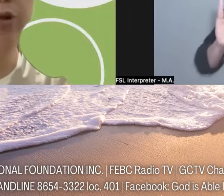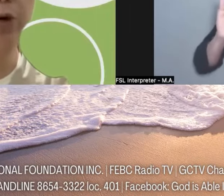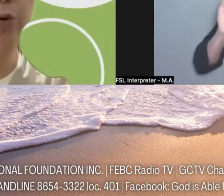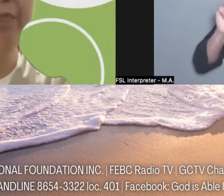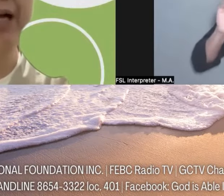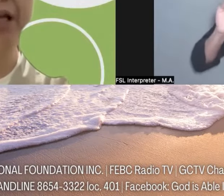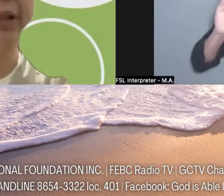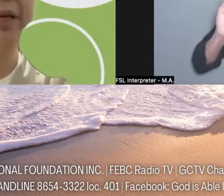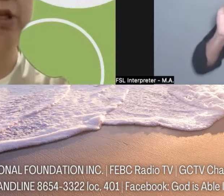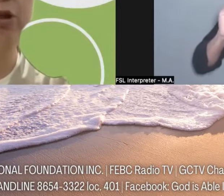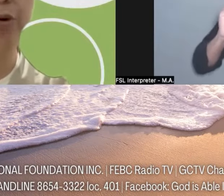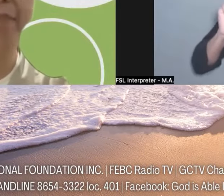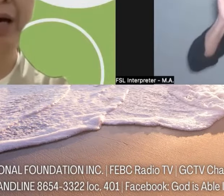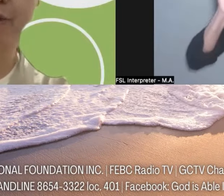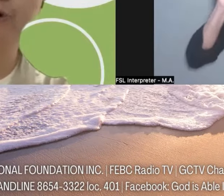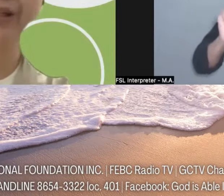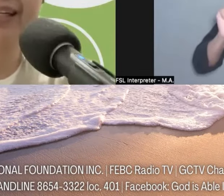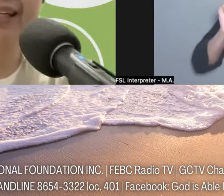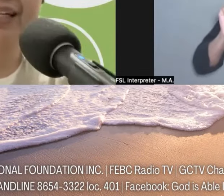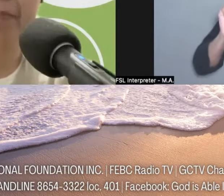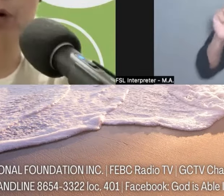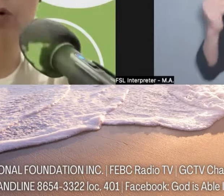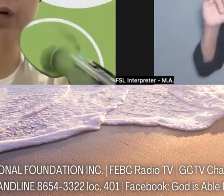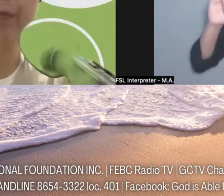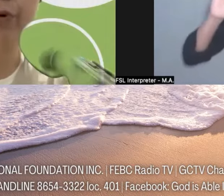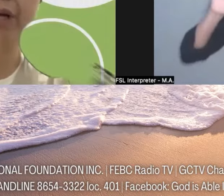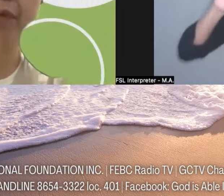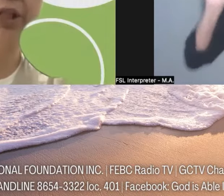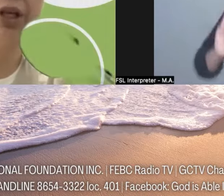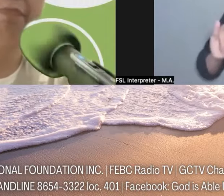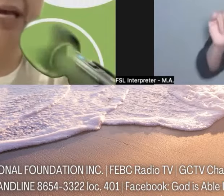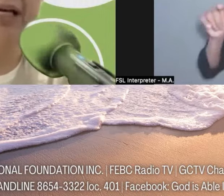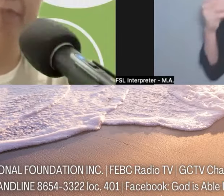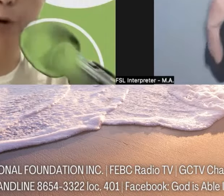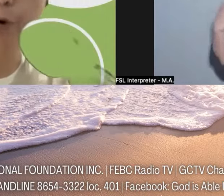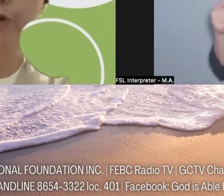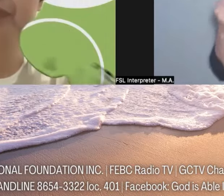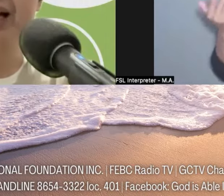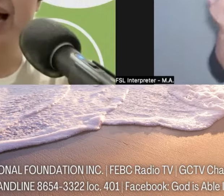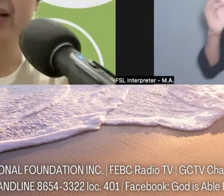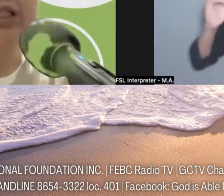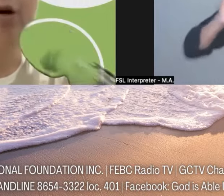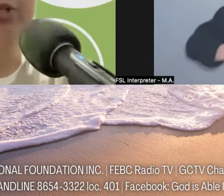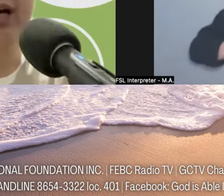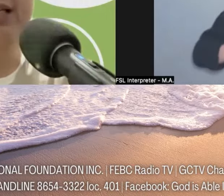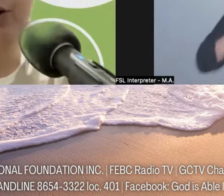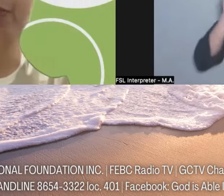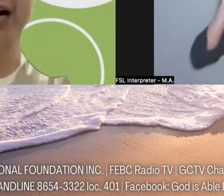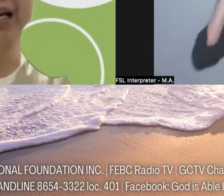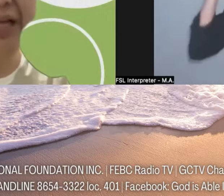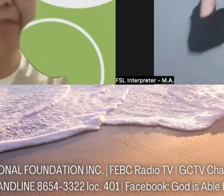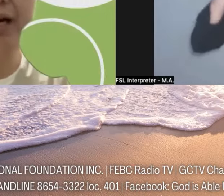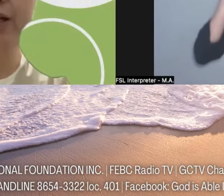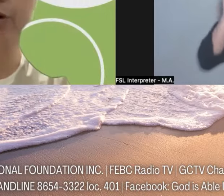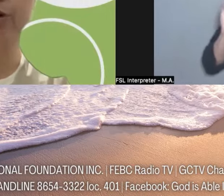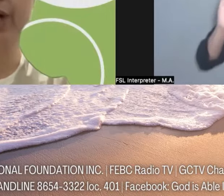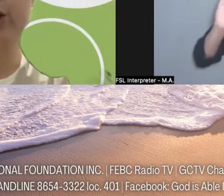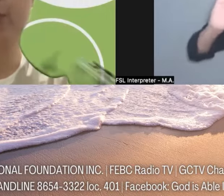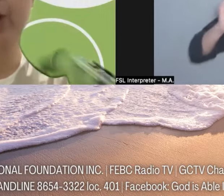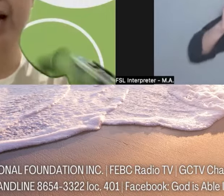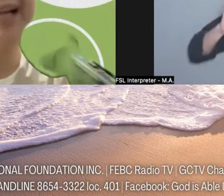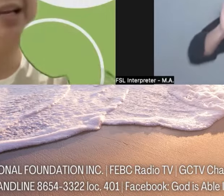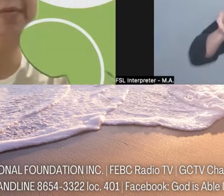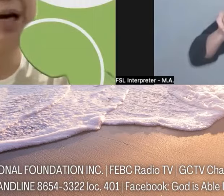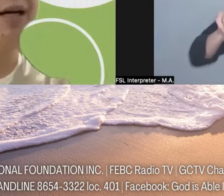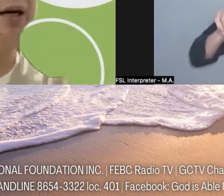mabubuti ho at mga tapat na pastor ng Panginoon sa pangunguna po ni Bishop Michael Mahur at isa ho sa kanya ho mga kasama, associates